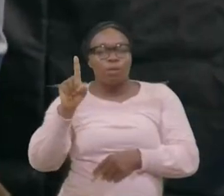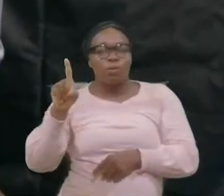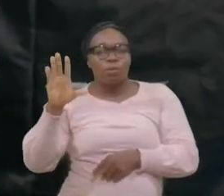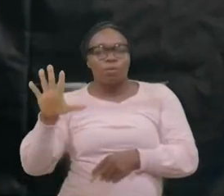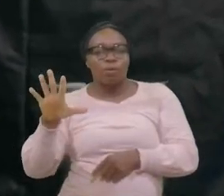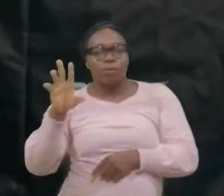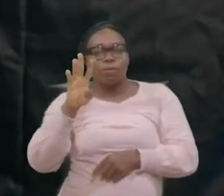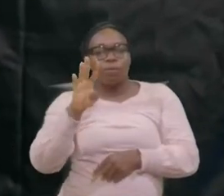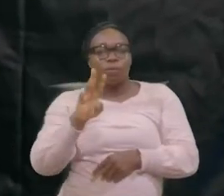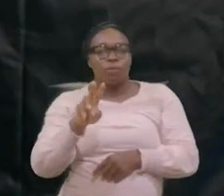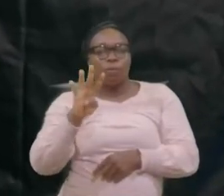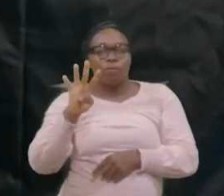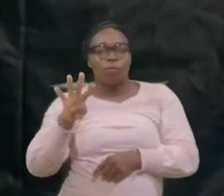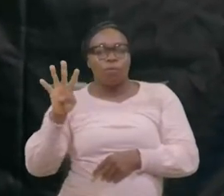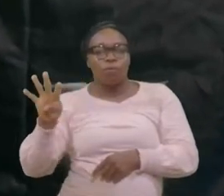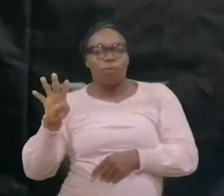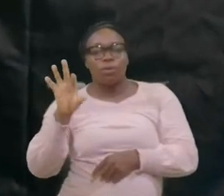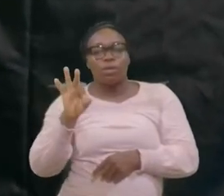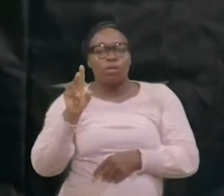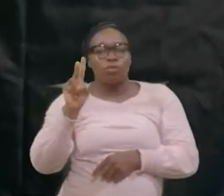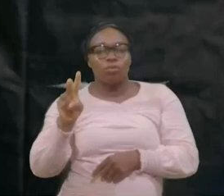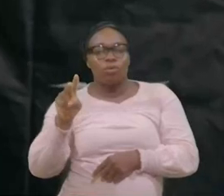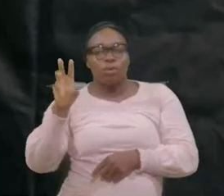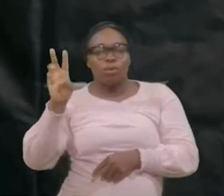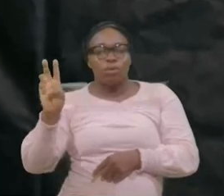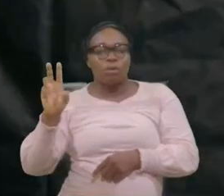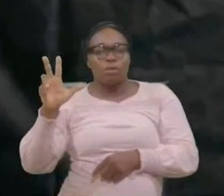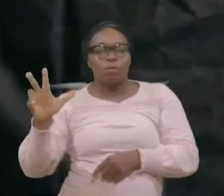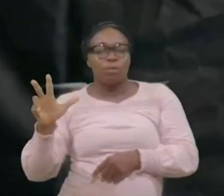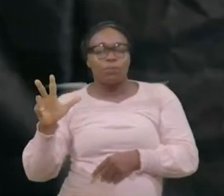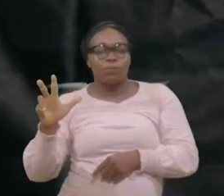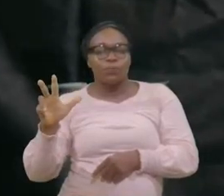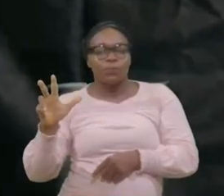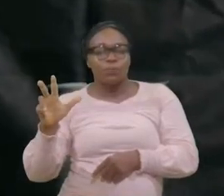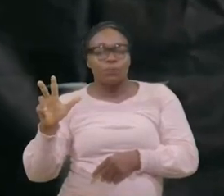54 44 92 à 63